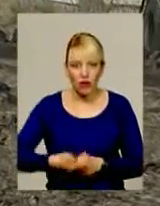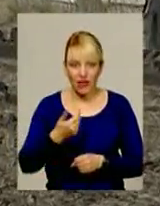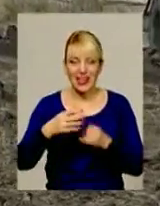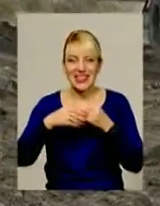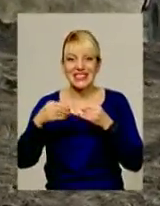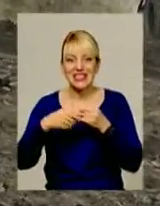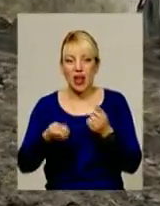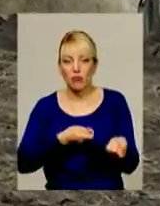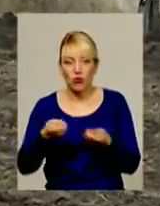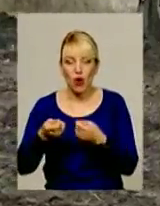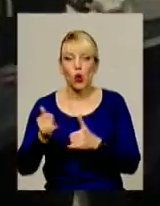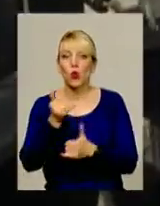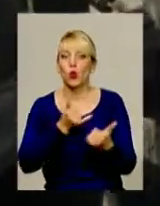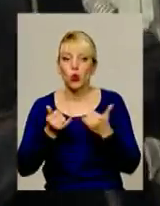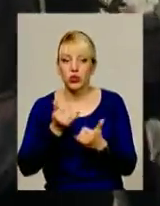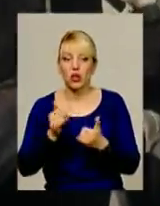чи кому – не зізнаються.